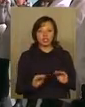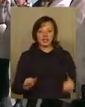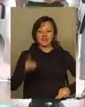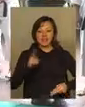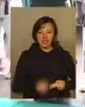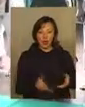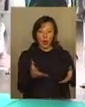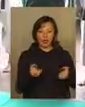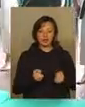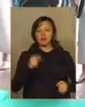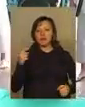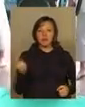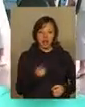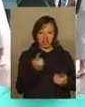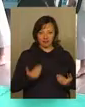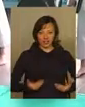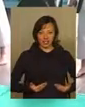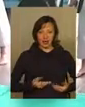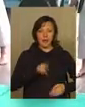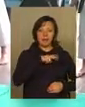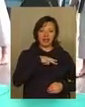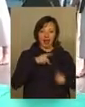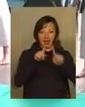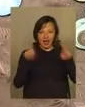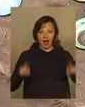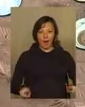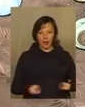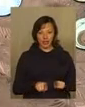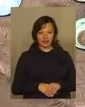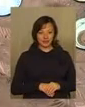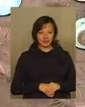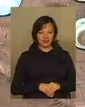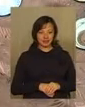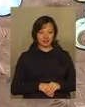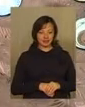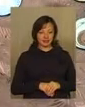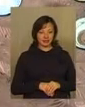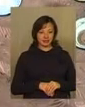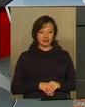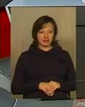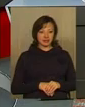які в кінці отримали свою перші поки що в житті медалі і грамоти. Сітлана Поробов, новини спорту.